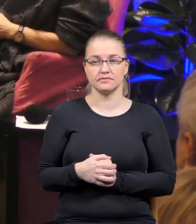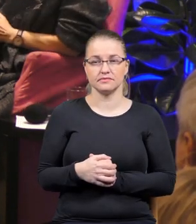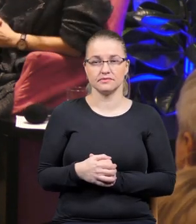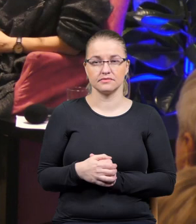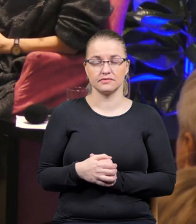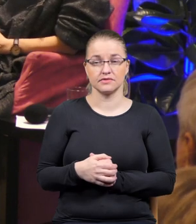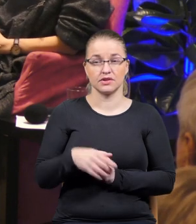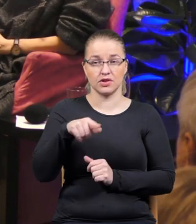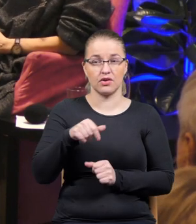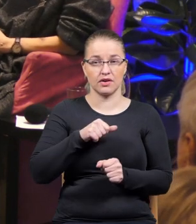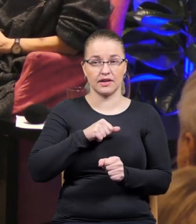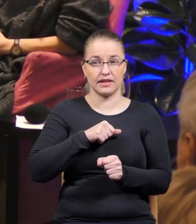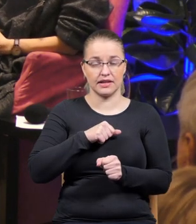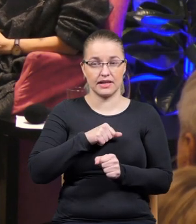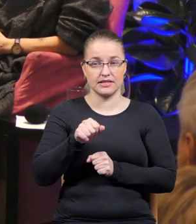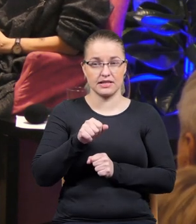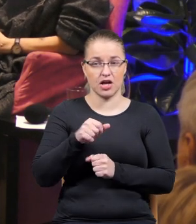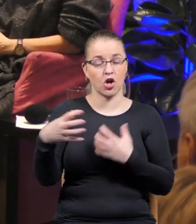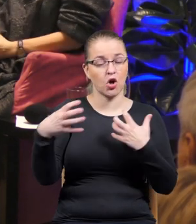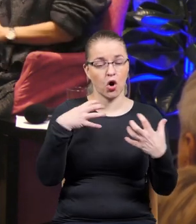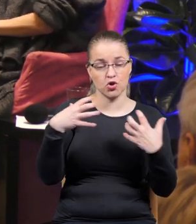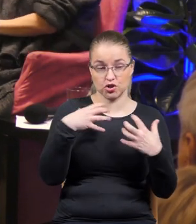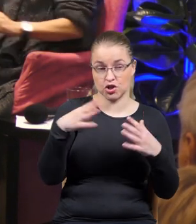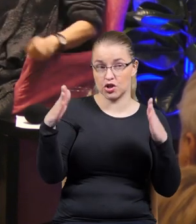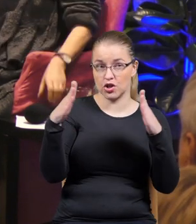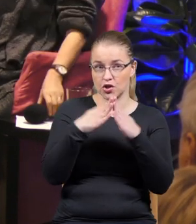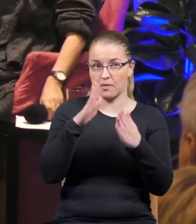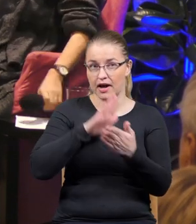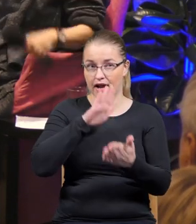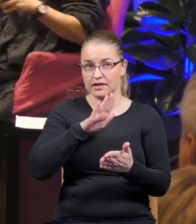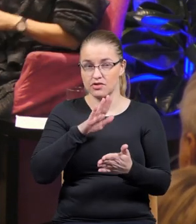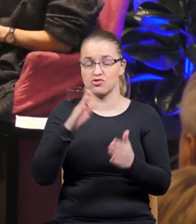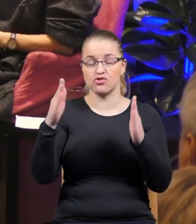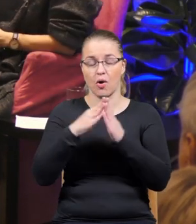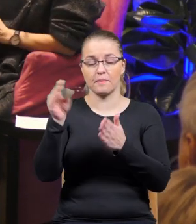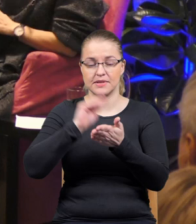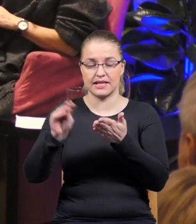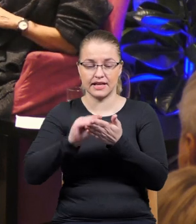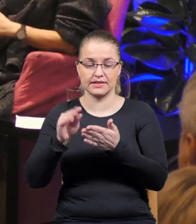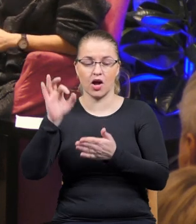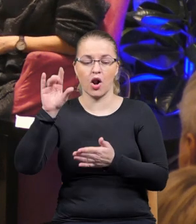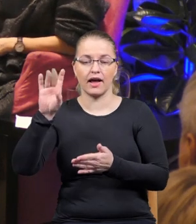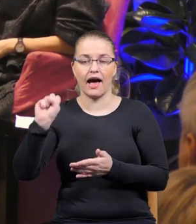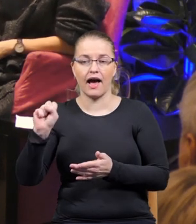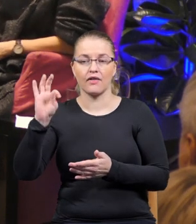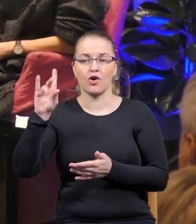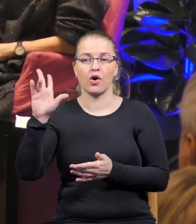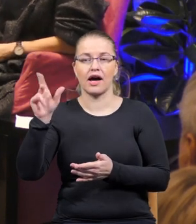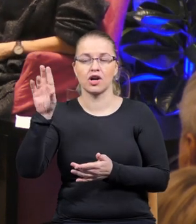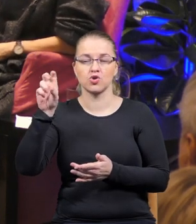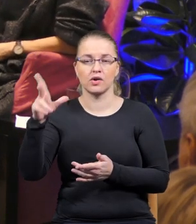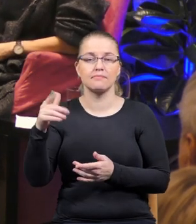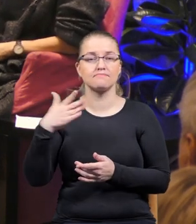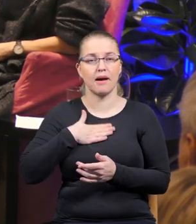To jest na pewno gościnny dom, dom pisarski Olgi Tokarczuk i mamy nadzieję, że tutaj wkrótce